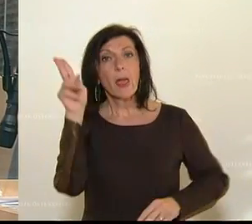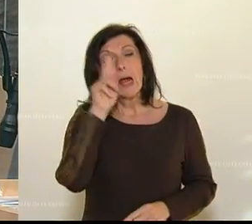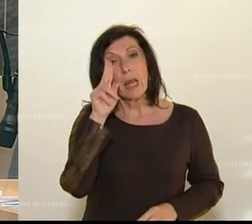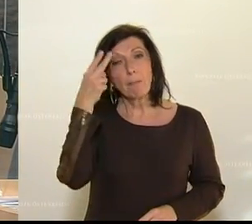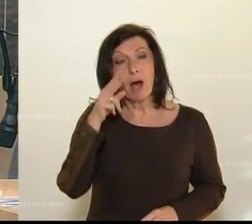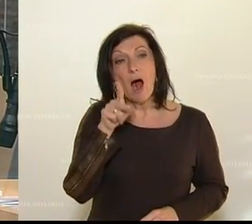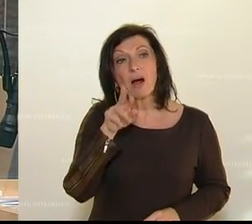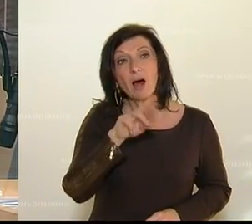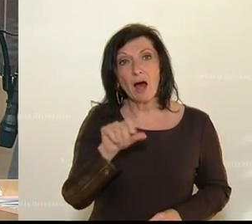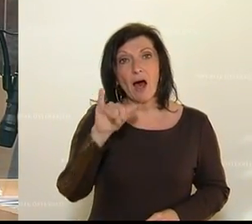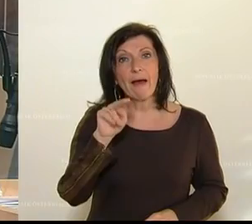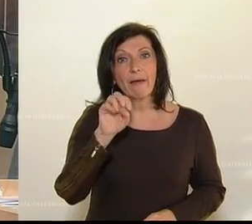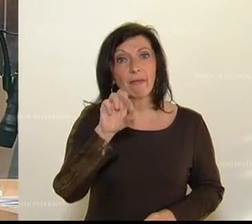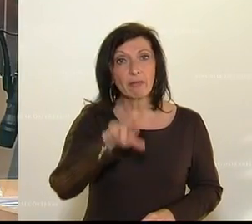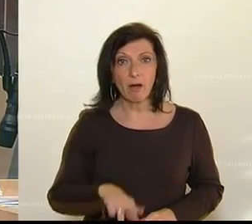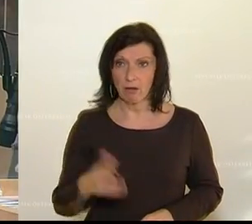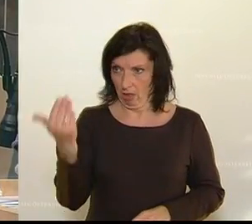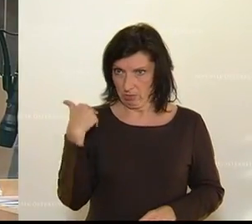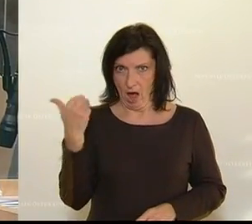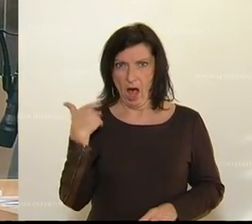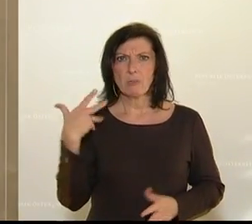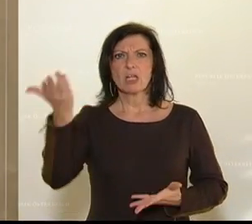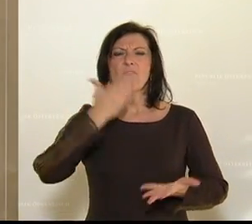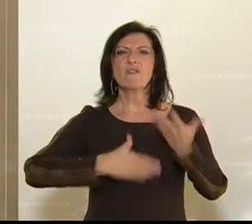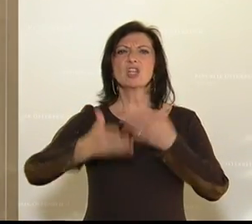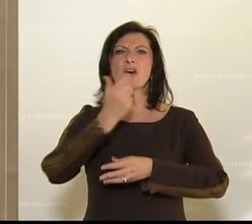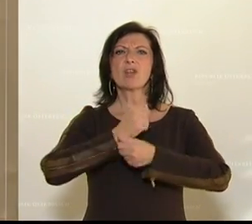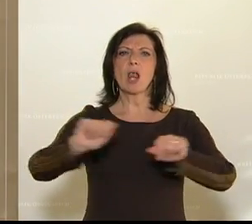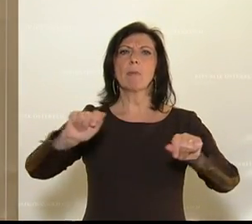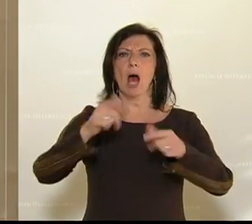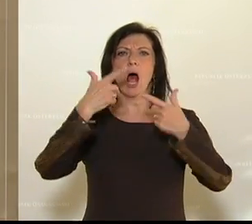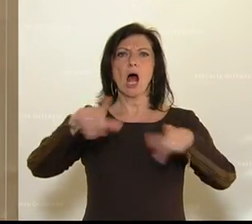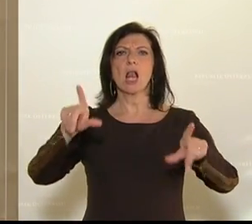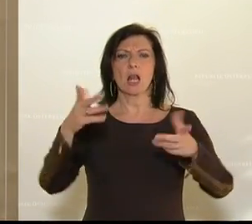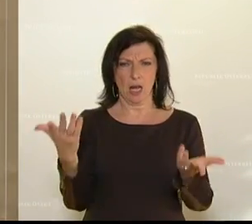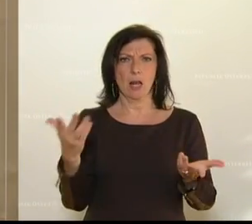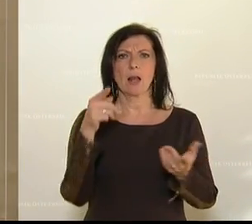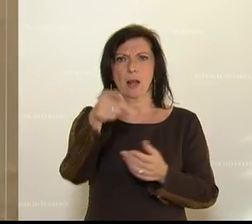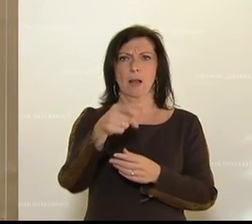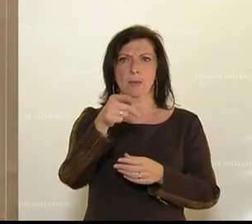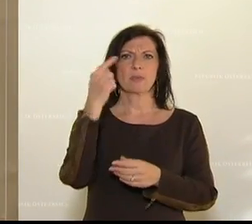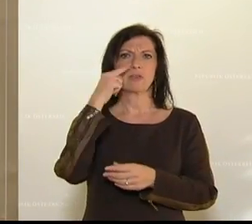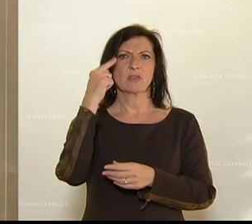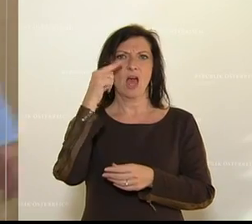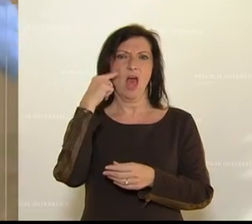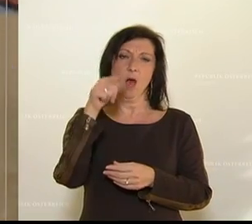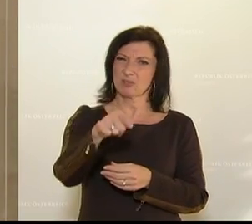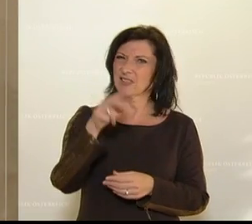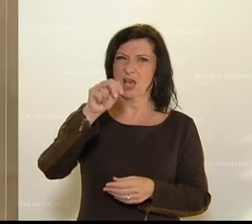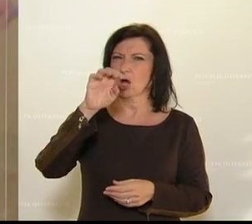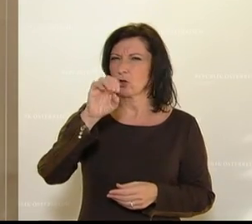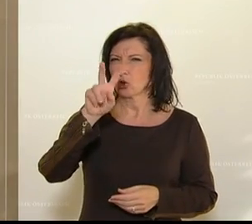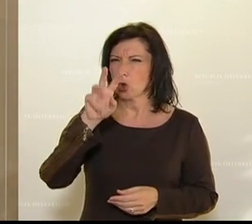Die ursprünglichen wirtschaftsliberalen Neos stehen dem Novomatic-Bashing ja in nichts nach und